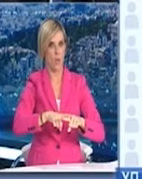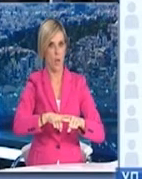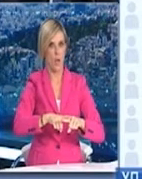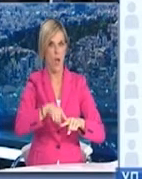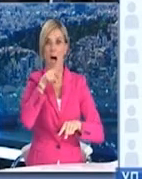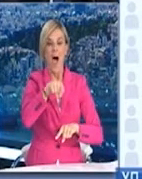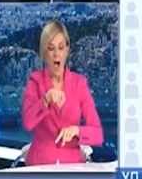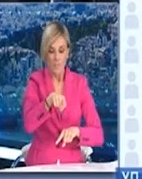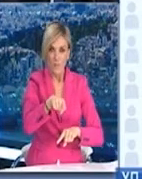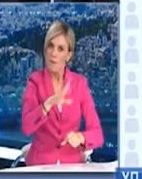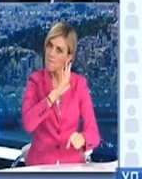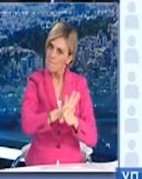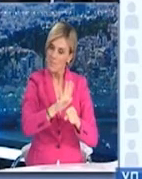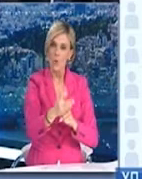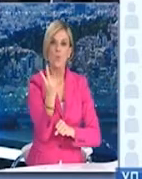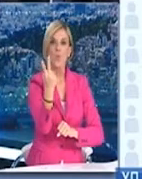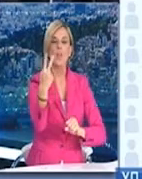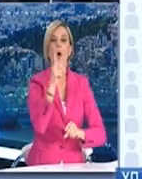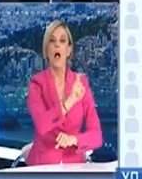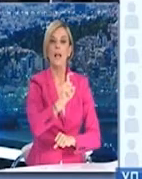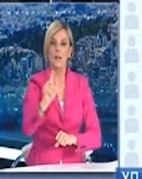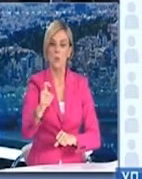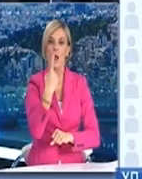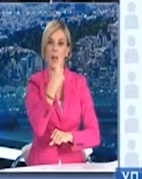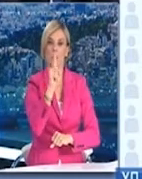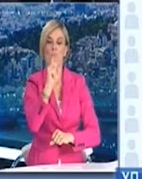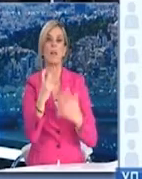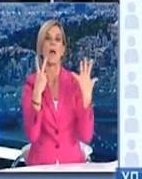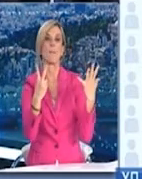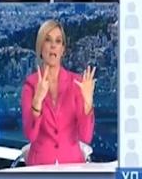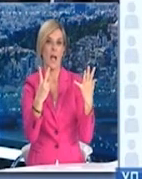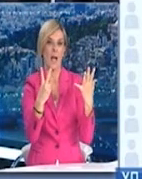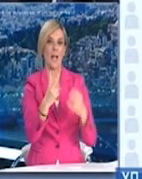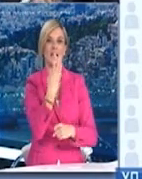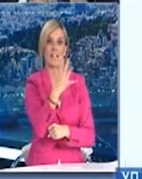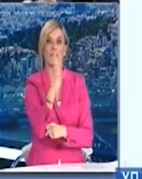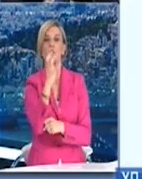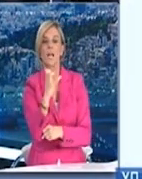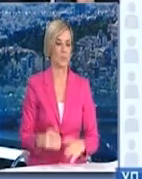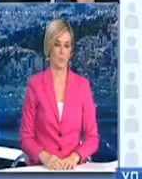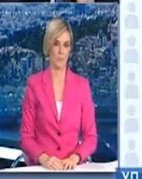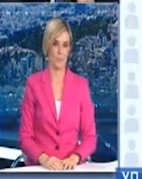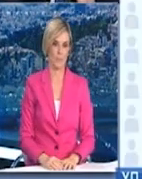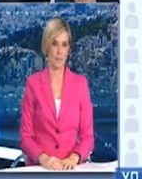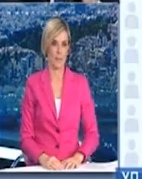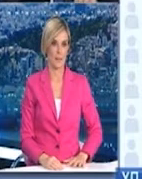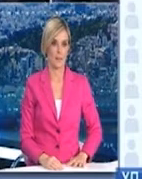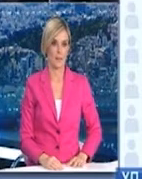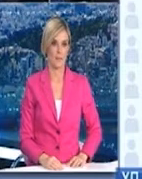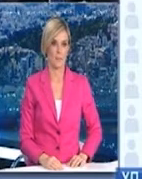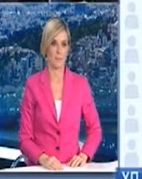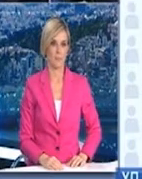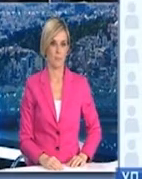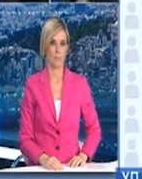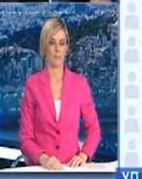.117.440 συμβολίτες, μας το μήνα. Πώς θα γίνει αυτό. Θα υπάρχουν δύο